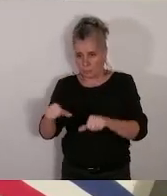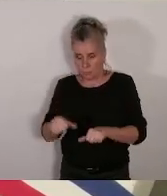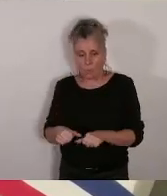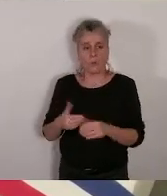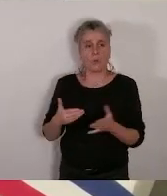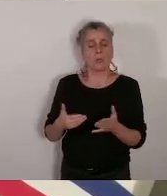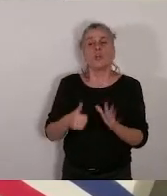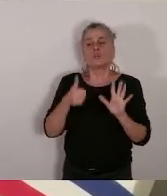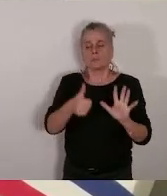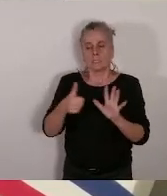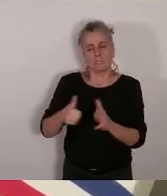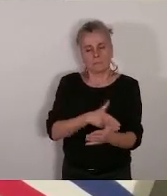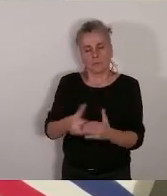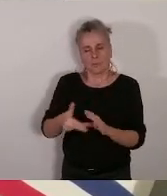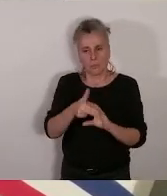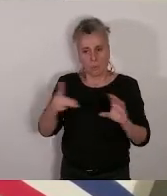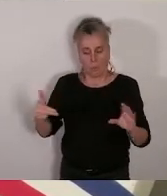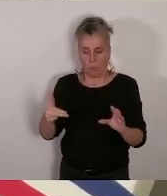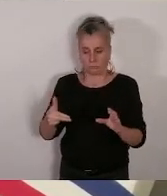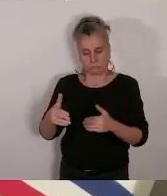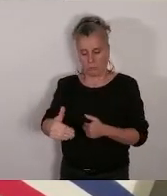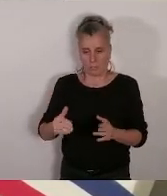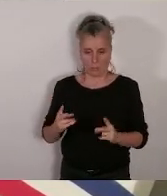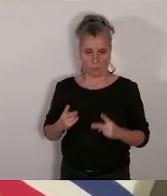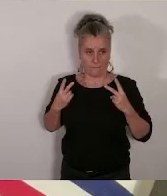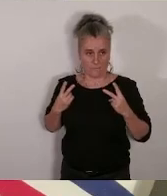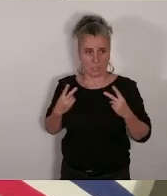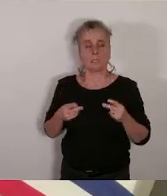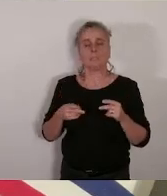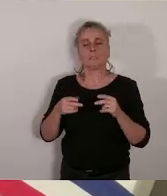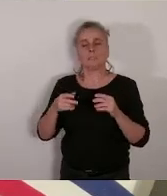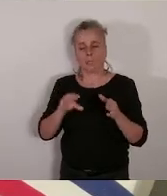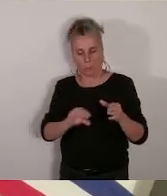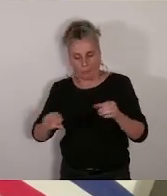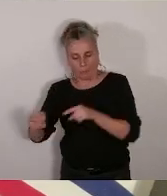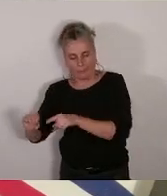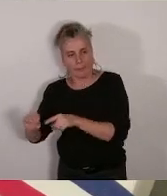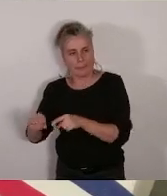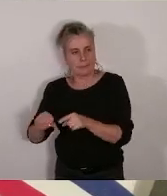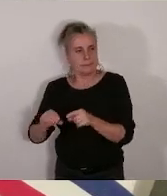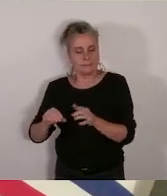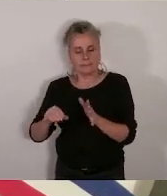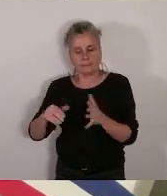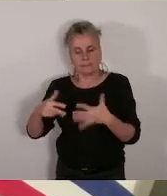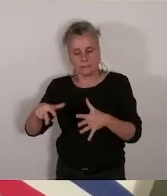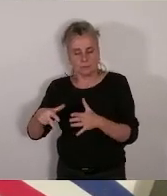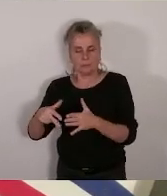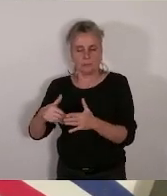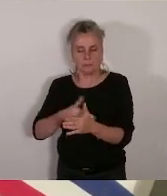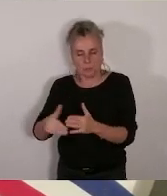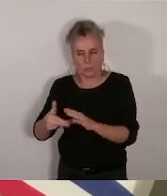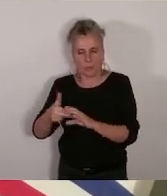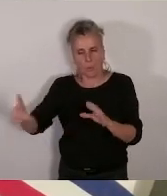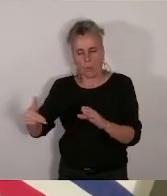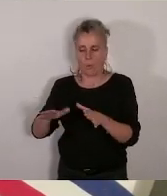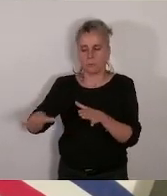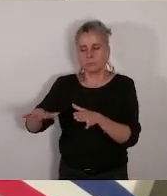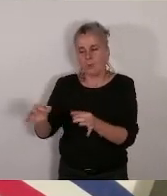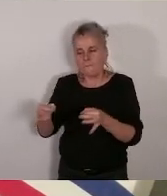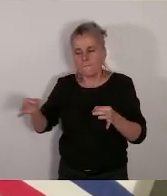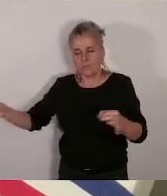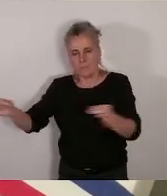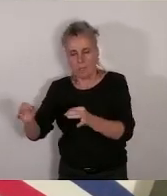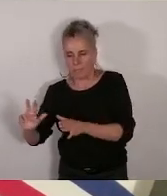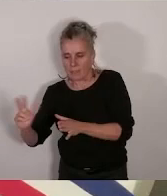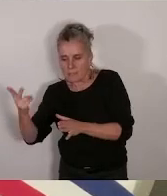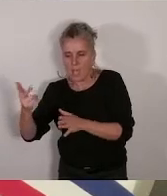le cadre de vie, dont 18 millions d'euros sur les commerces avec la création de la foncière tertiaire et des budgets pour